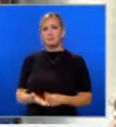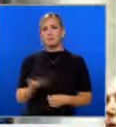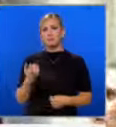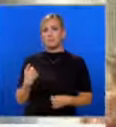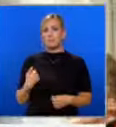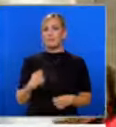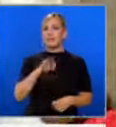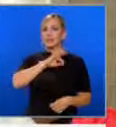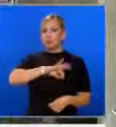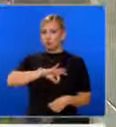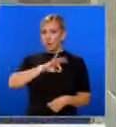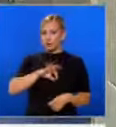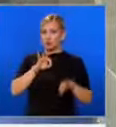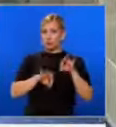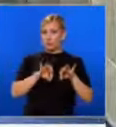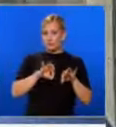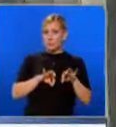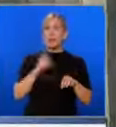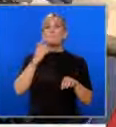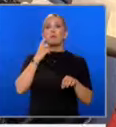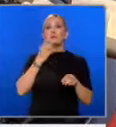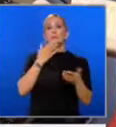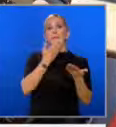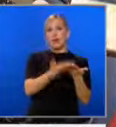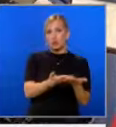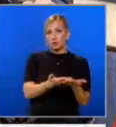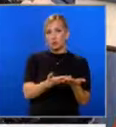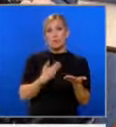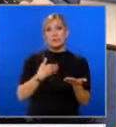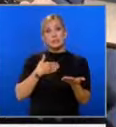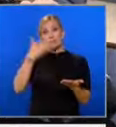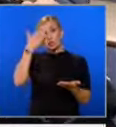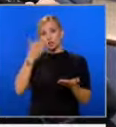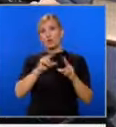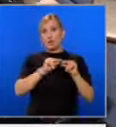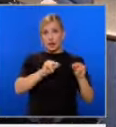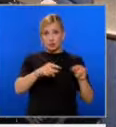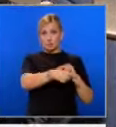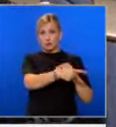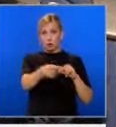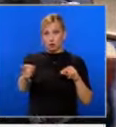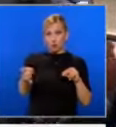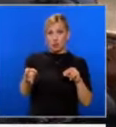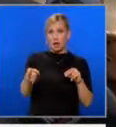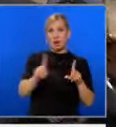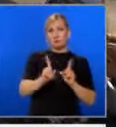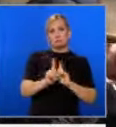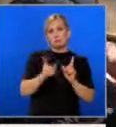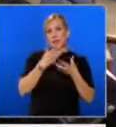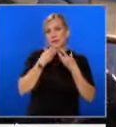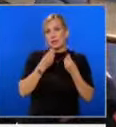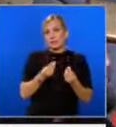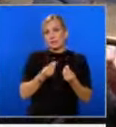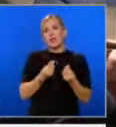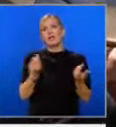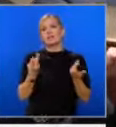резултатите от него, лидерът на ГЕРБ отправи предложение. За мен е честно да се кажа на избирателите и ако не ви харесва думата